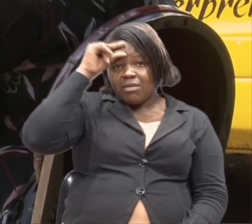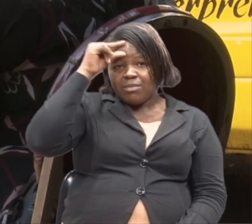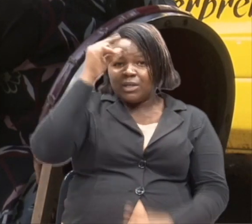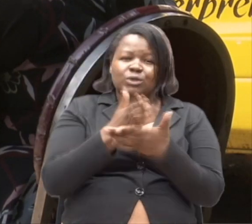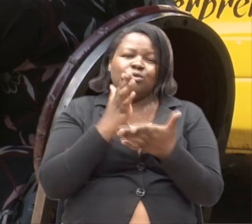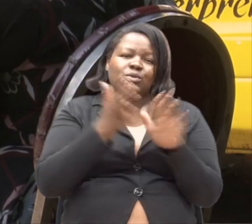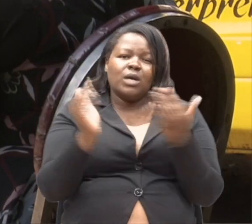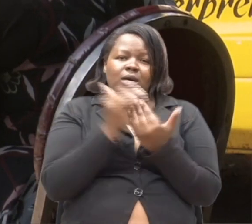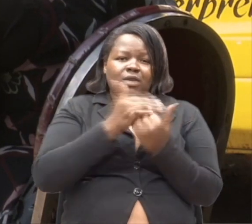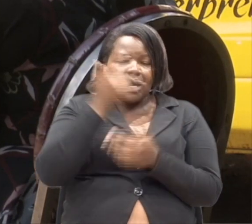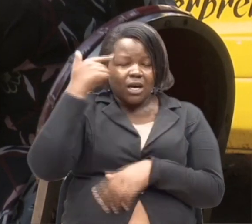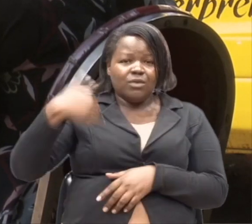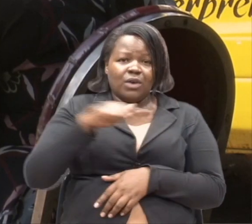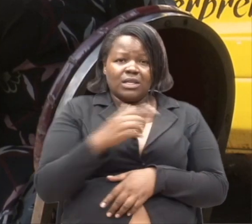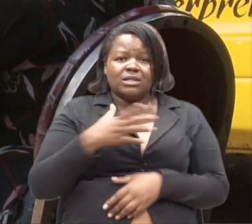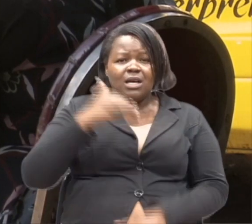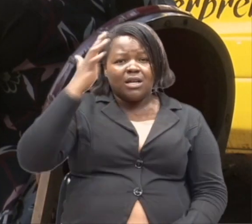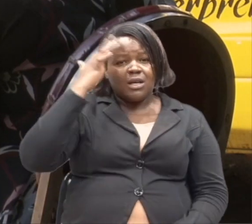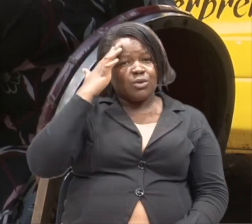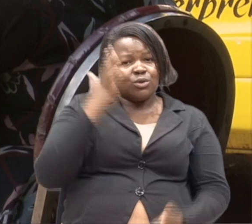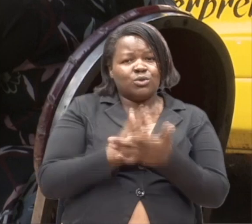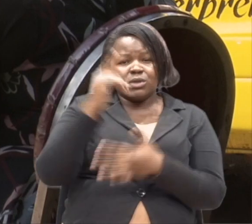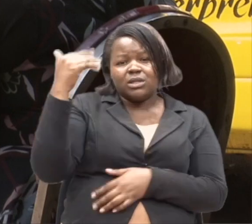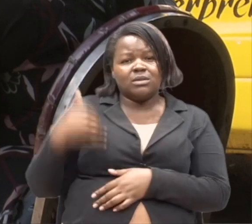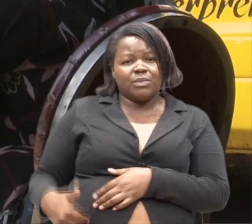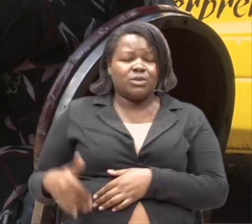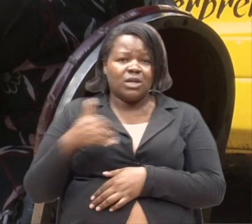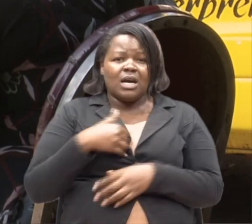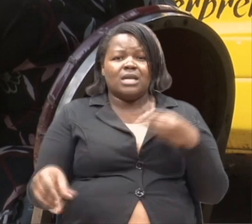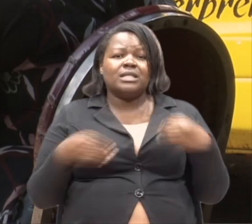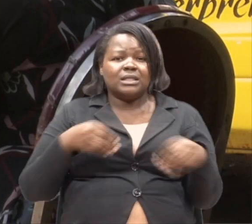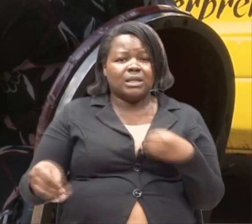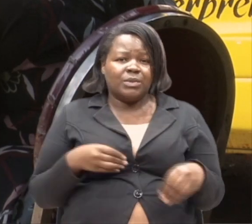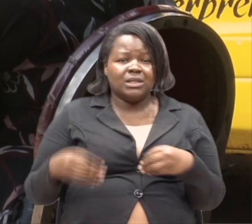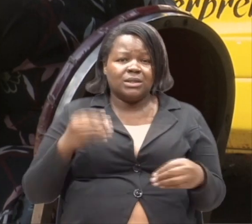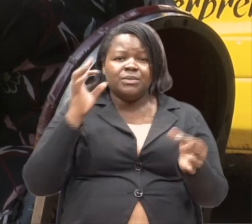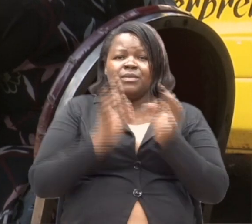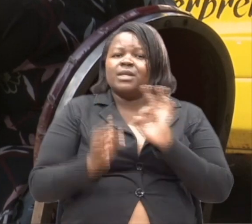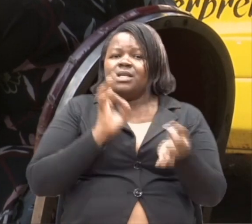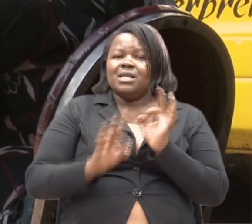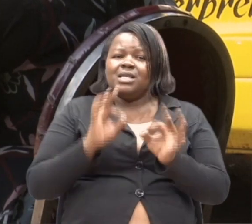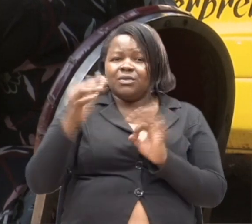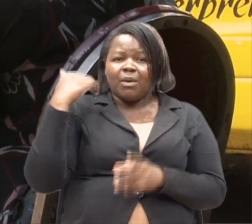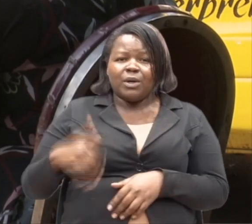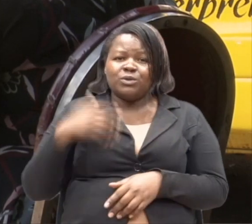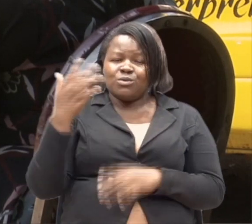imetudhamini. Kwanini? Inajua ya kwamba huyu mutu wa naishi na ulemavu. Jee, kama ni mutu wa